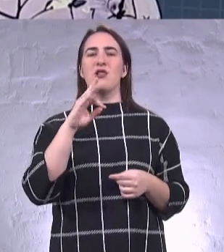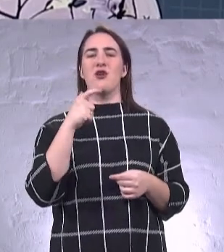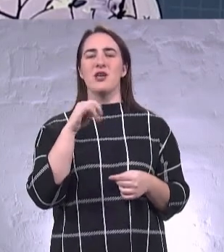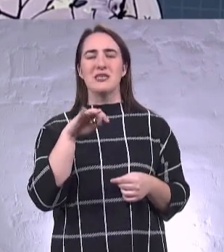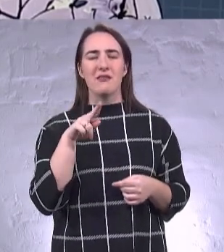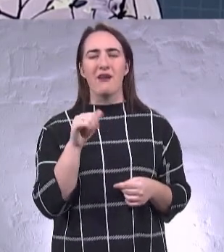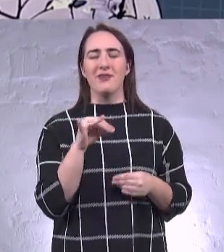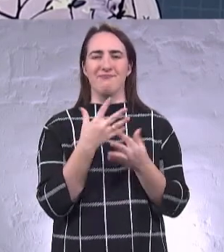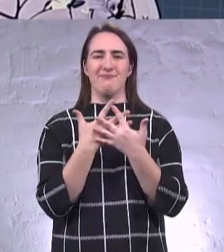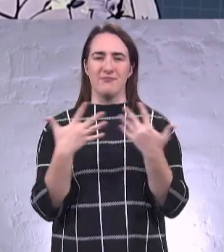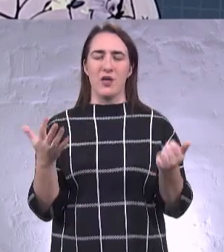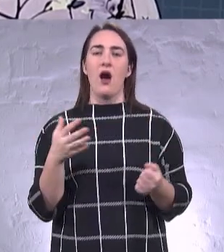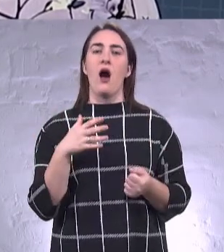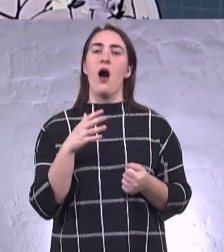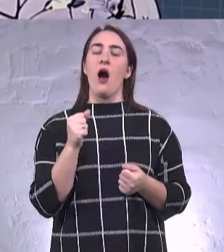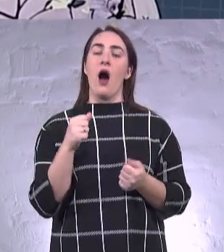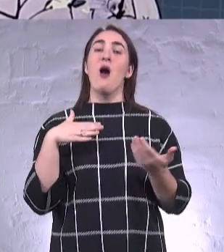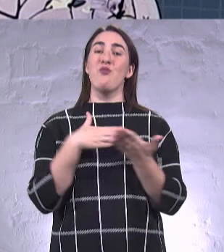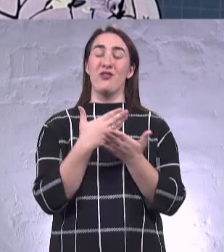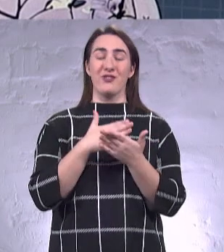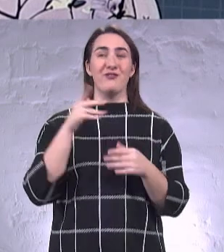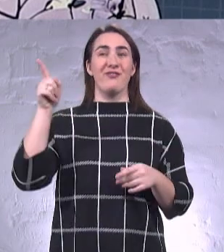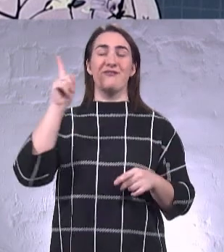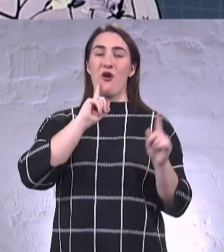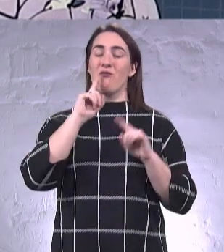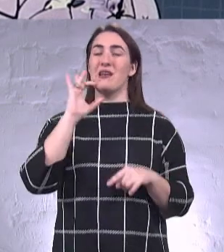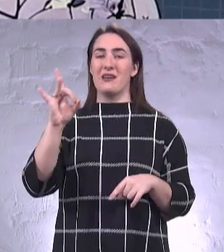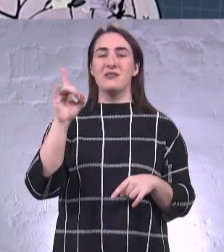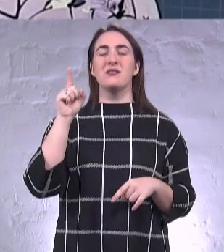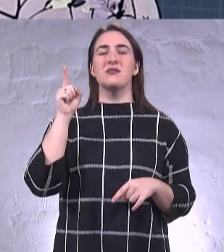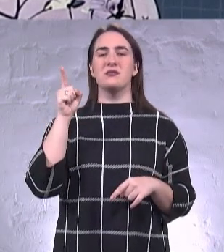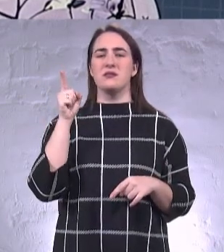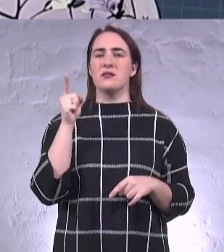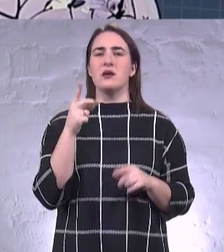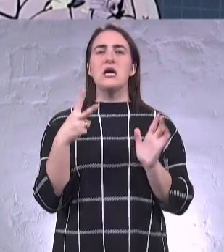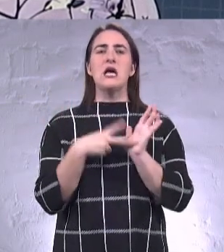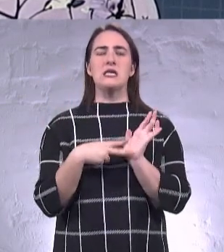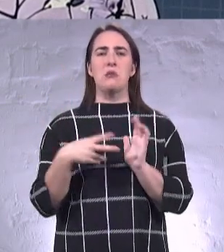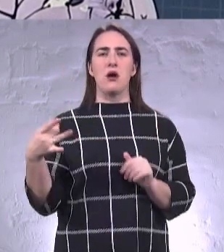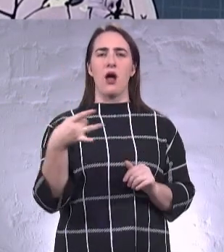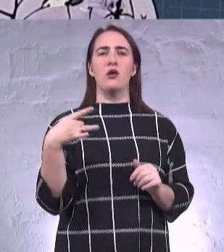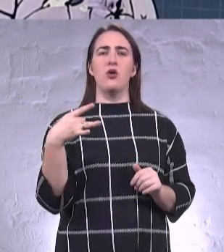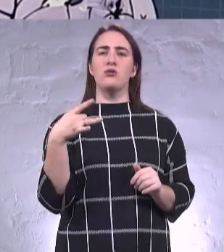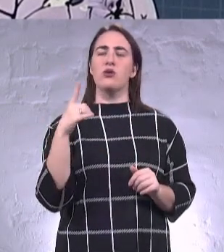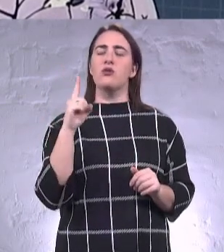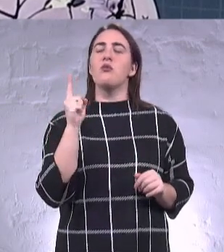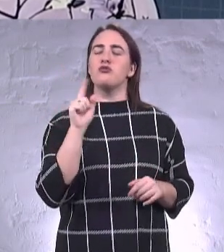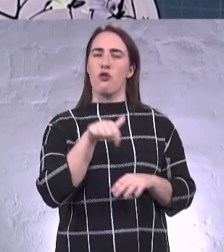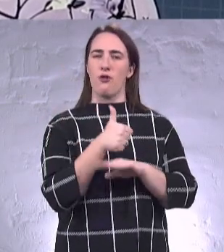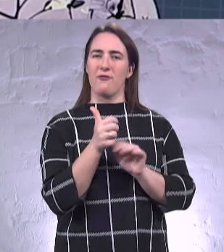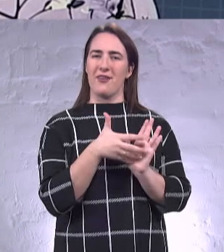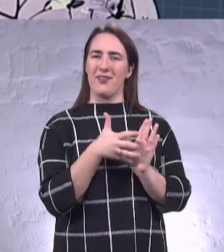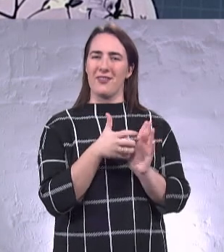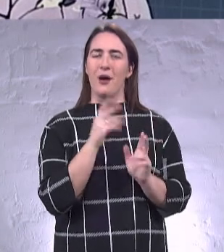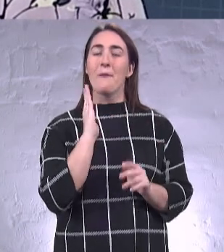А політична доцільність в Верховній Раді малює сім районів, бо комусь треба там обратися головою і під